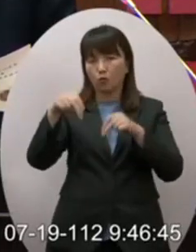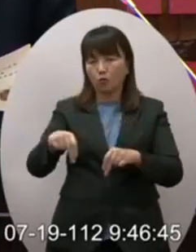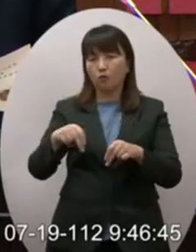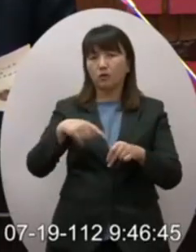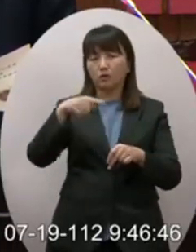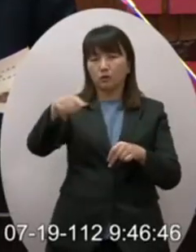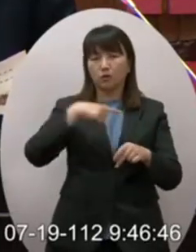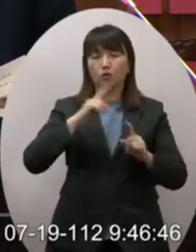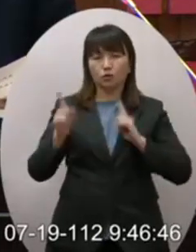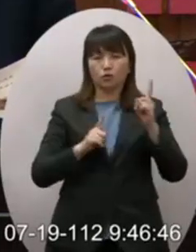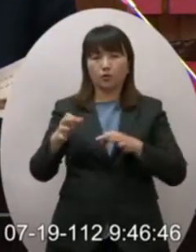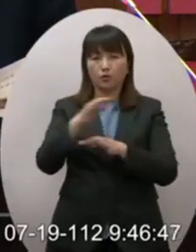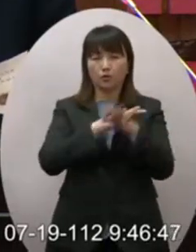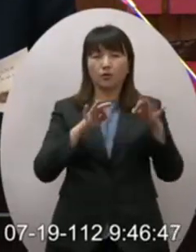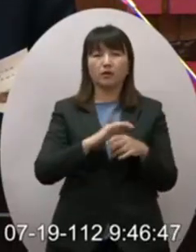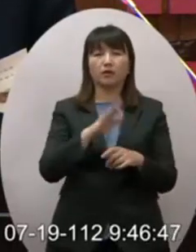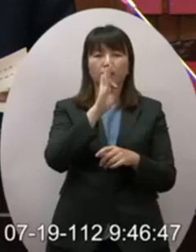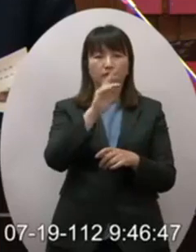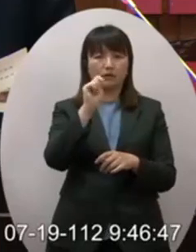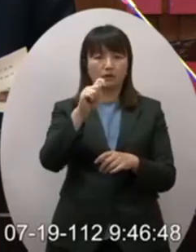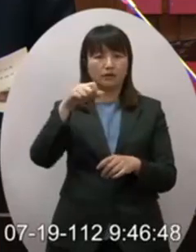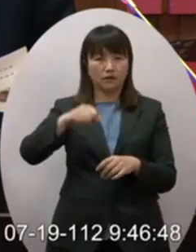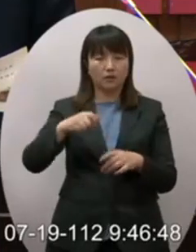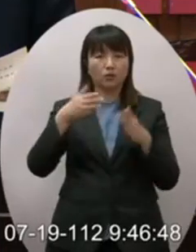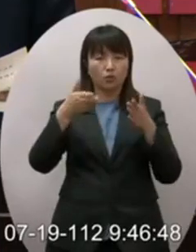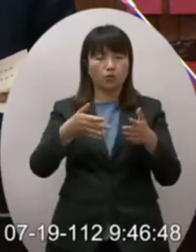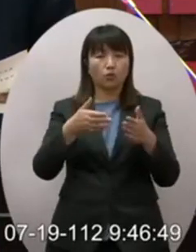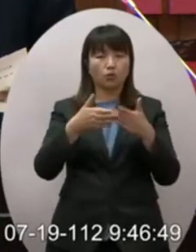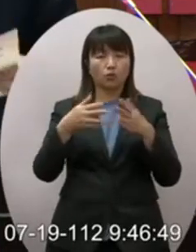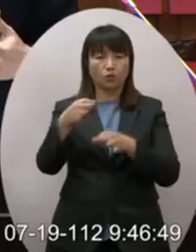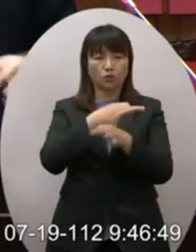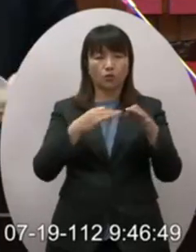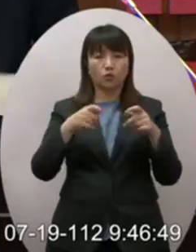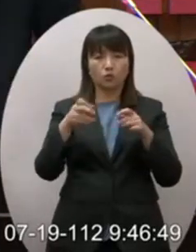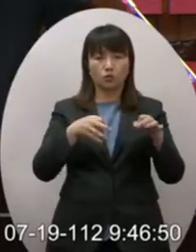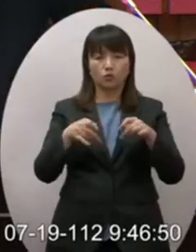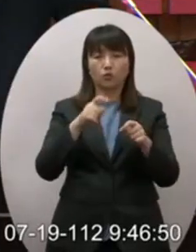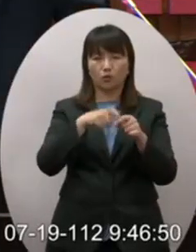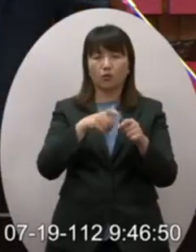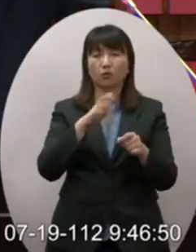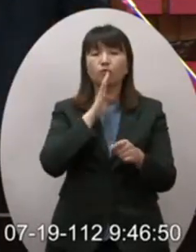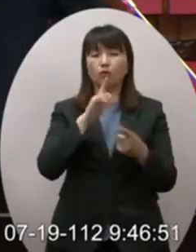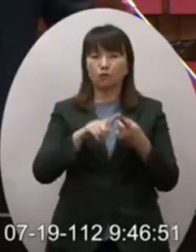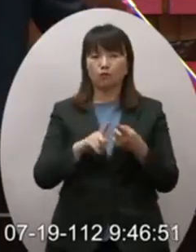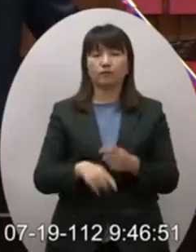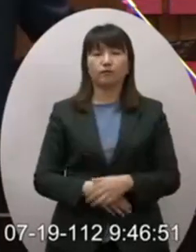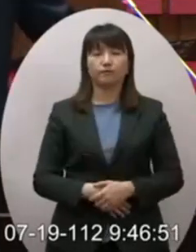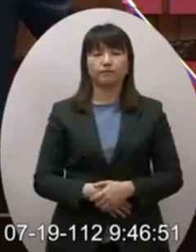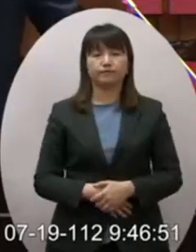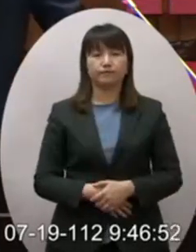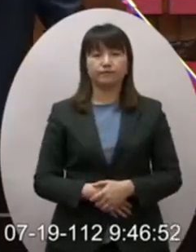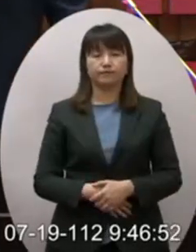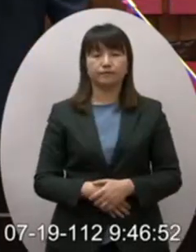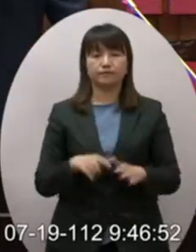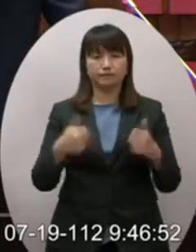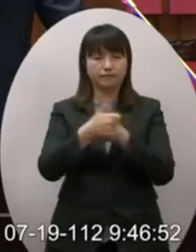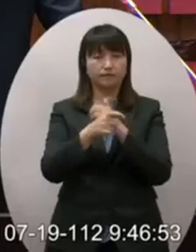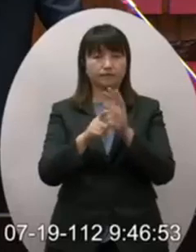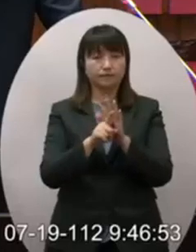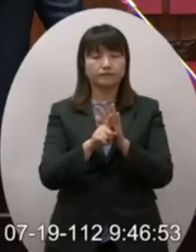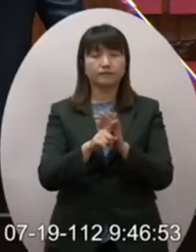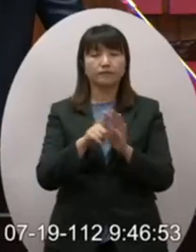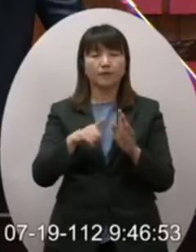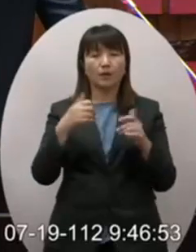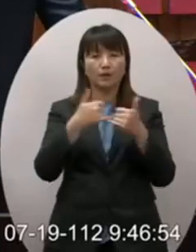署雙邊自由貿易協定FTA作為最重要的經貿政策目標沒錯沒有錯所以這個代表的